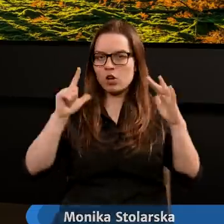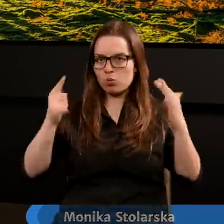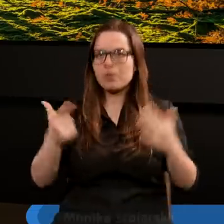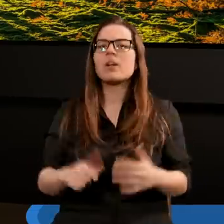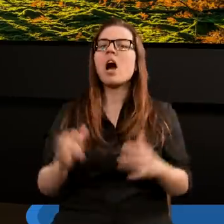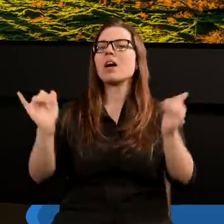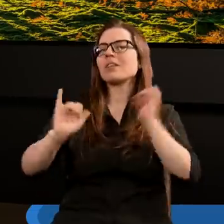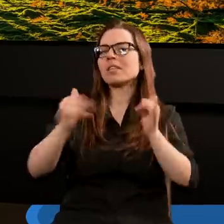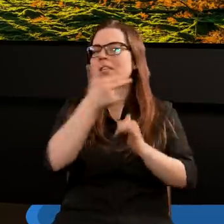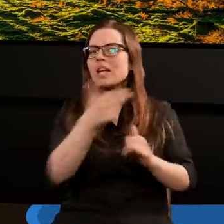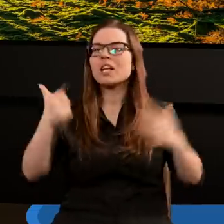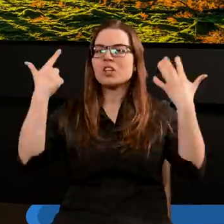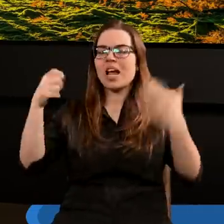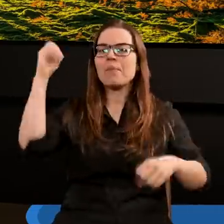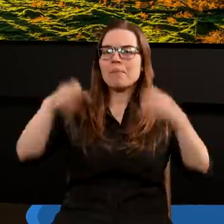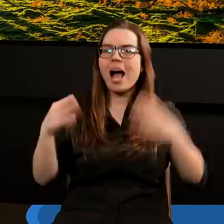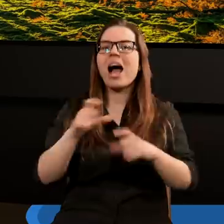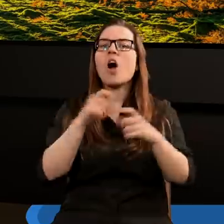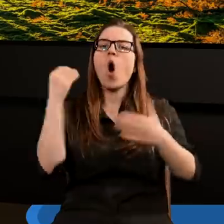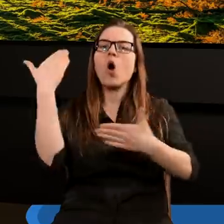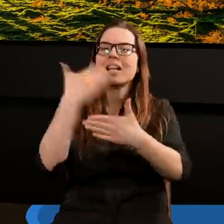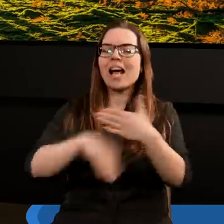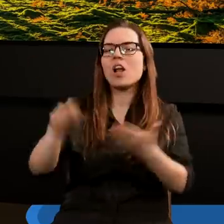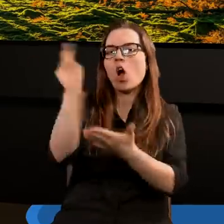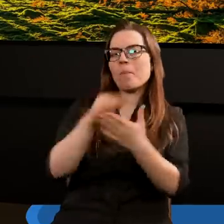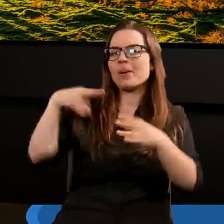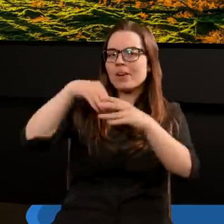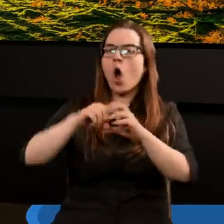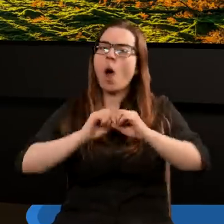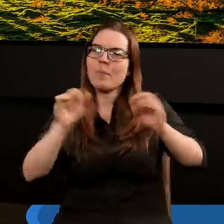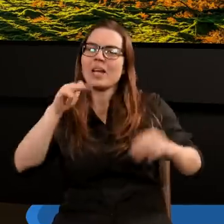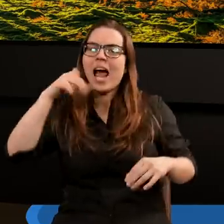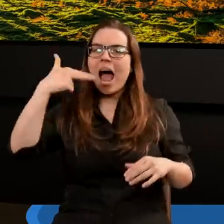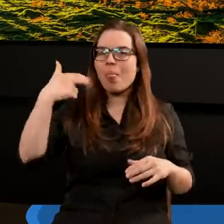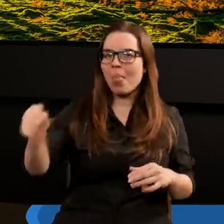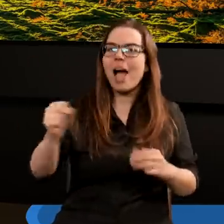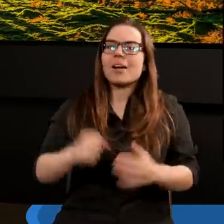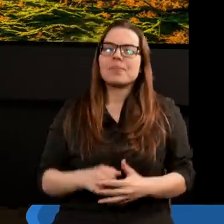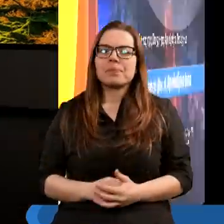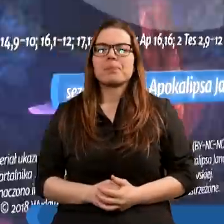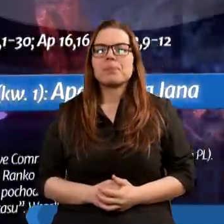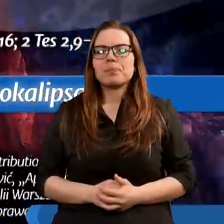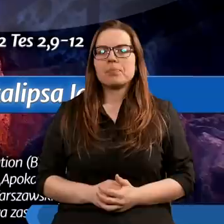będziemy omawiać temat siedmiu plag ostatecznych opisanych w Apokalipsie Świętego Jana.